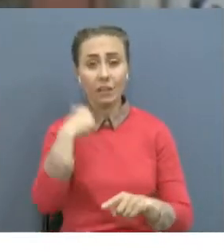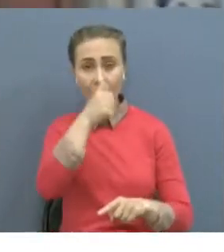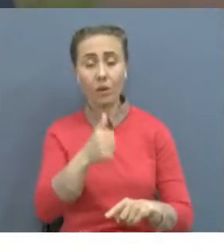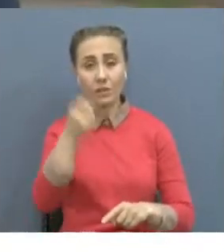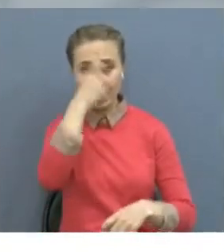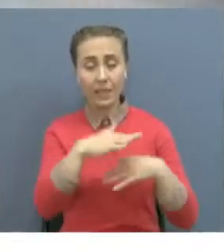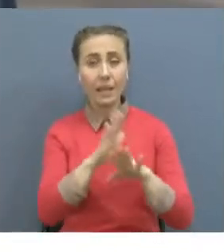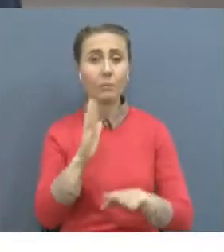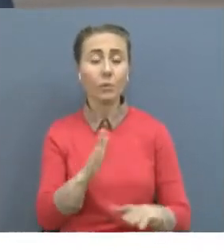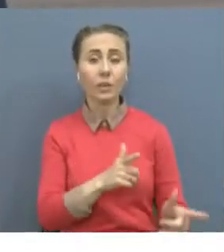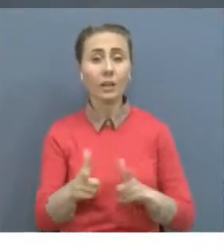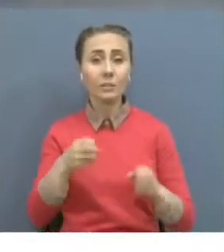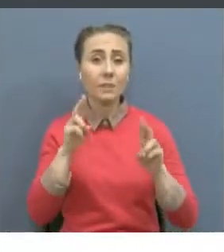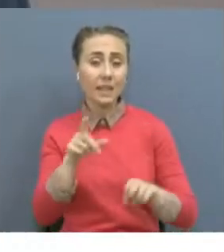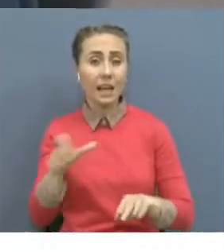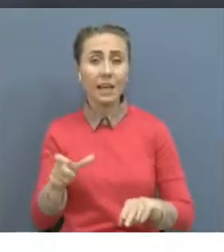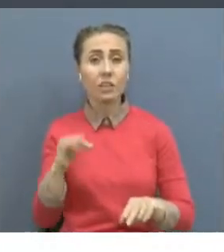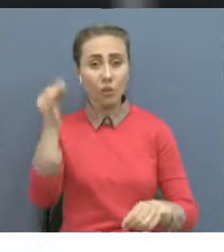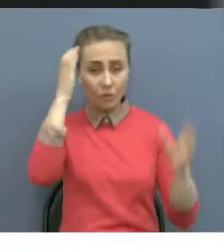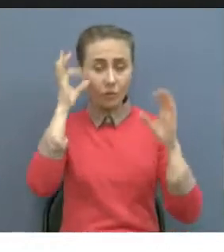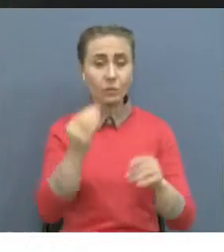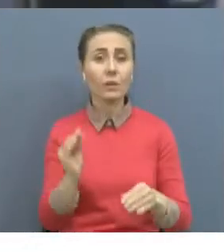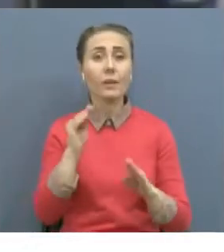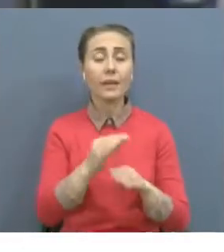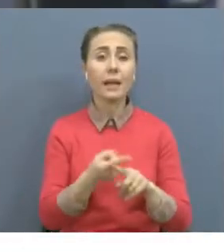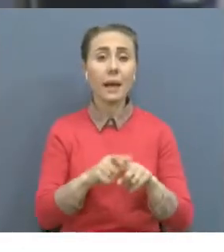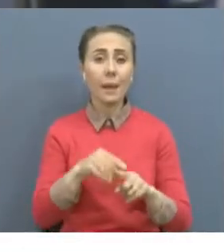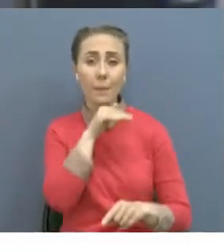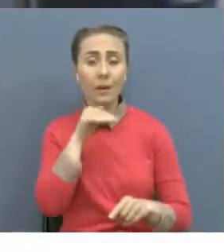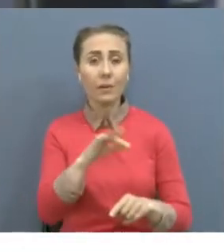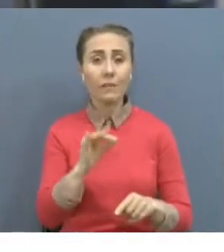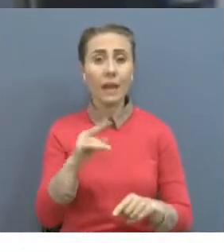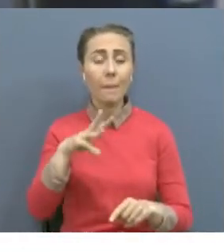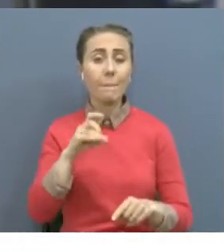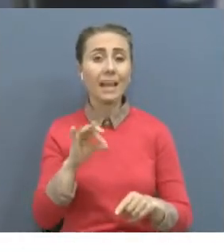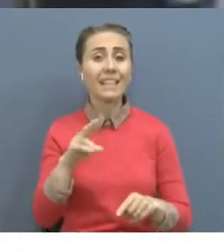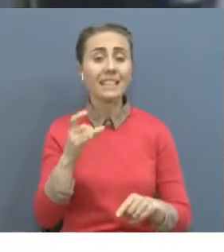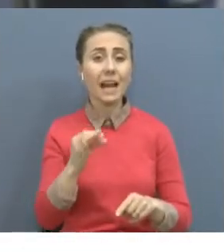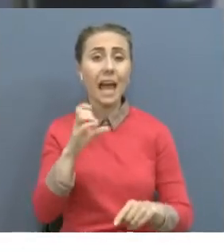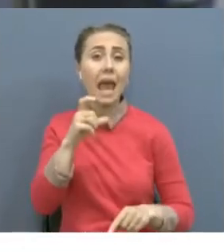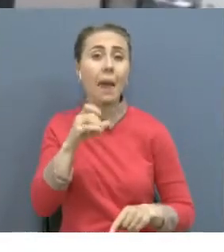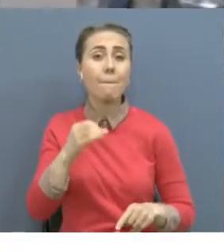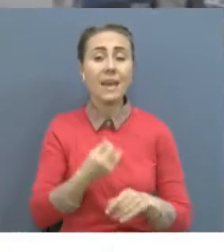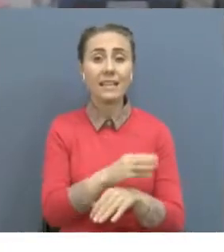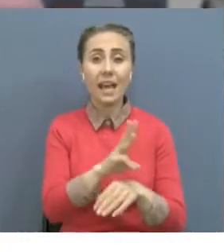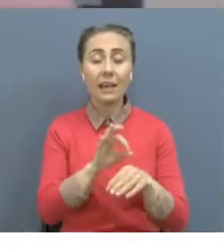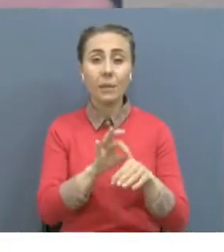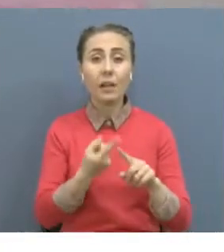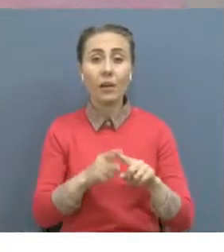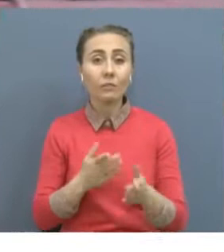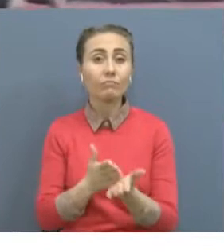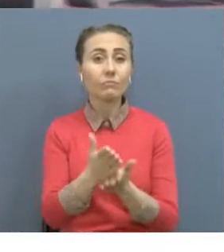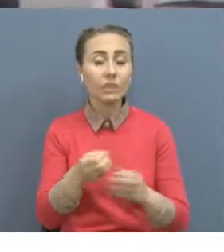адамдар қалып төмірге орала бастауға жет. Алайда бұл жұмыстар біртіндеп жалпа қолға ұңғайланып орындалатынын ескертті. Сондая